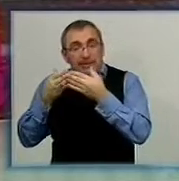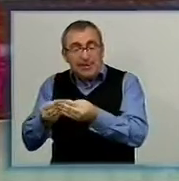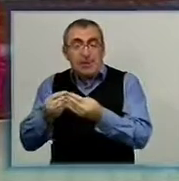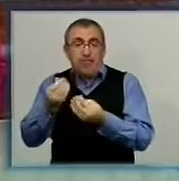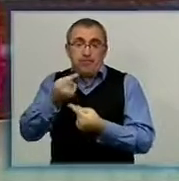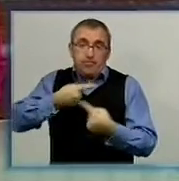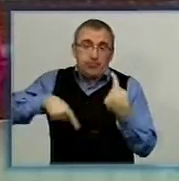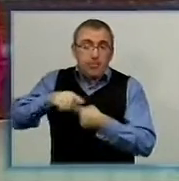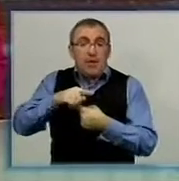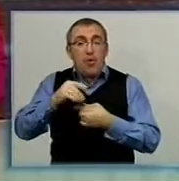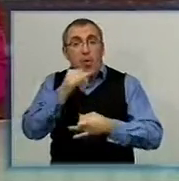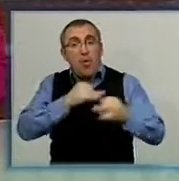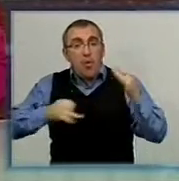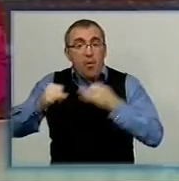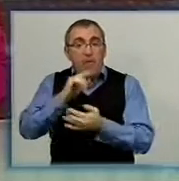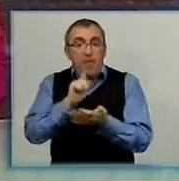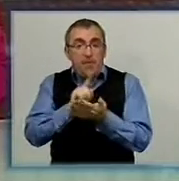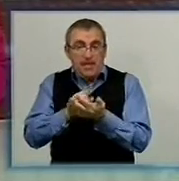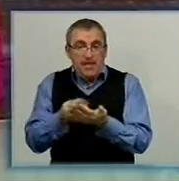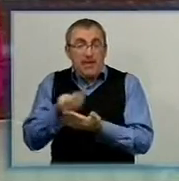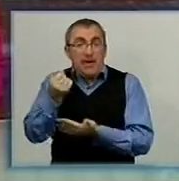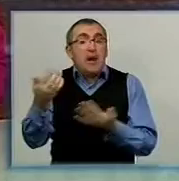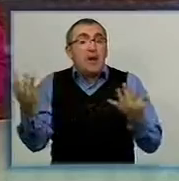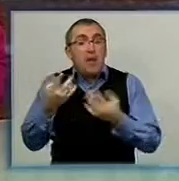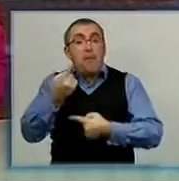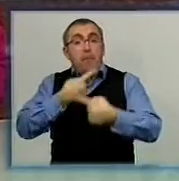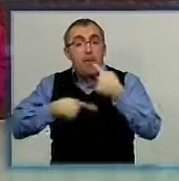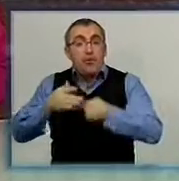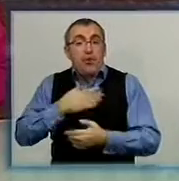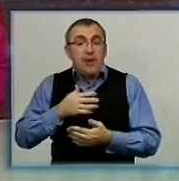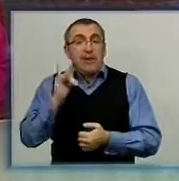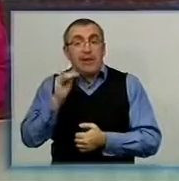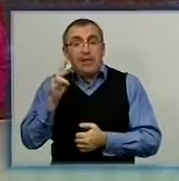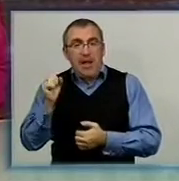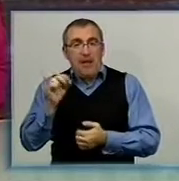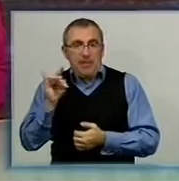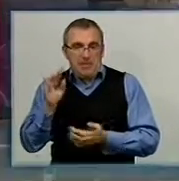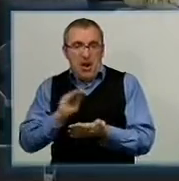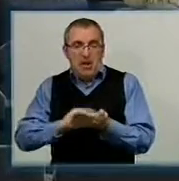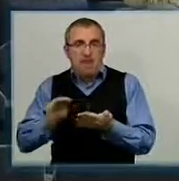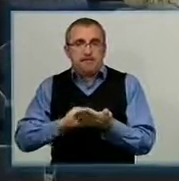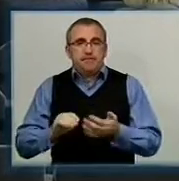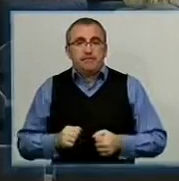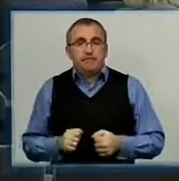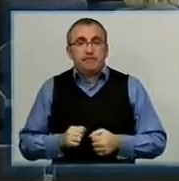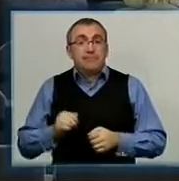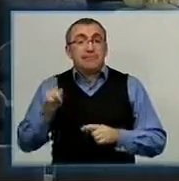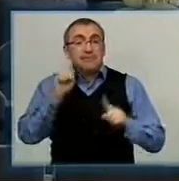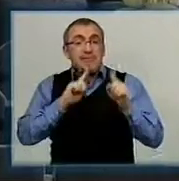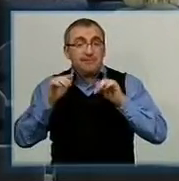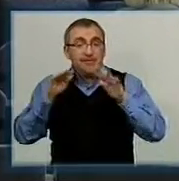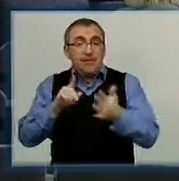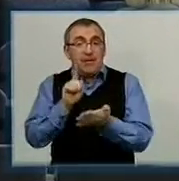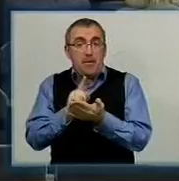Обговорили закон на зібранні Асоціації платників податків, з якого повернулася наша Інна Примак. На зібранні Асоціації